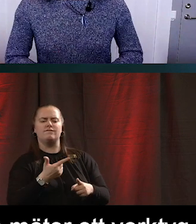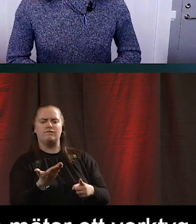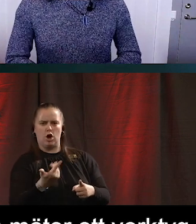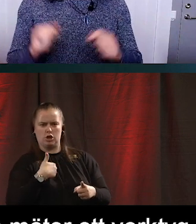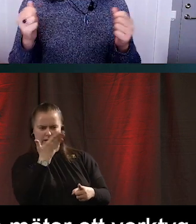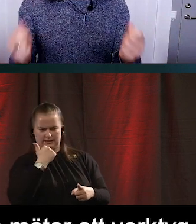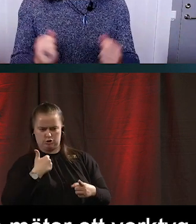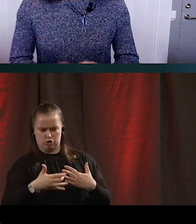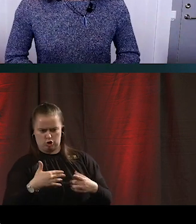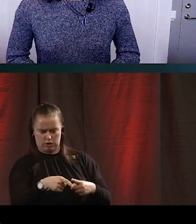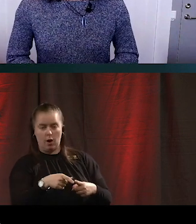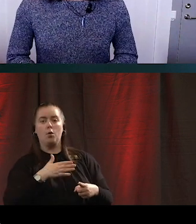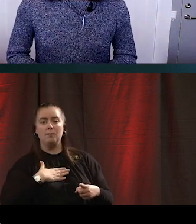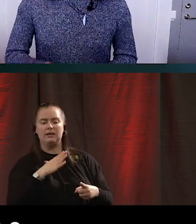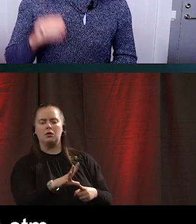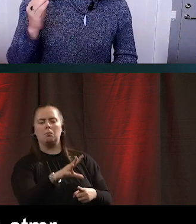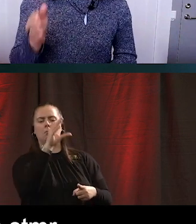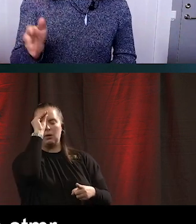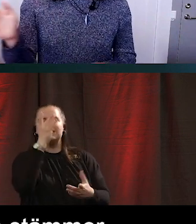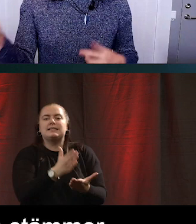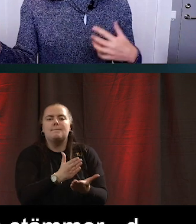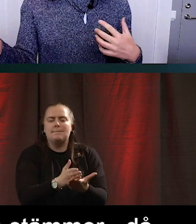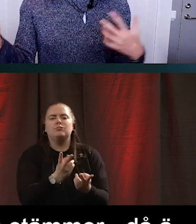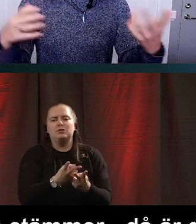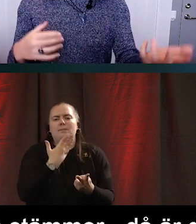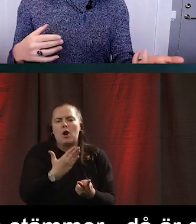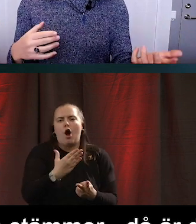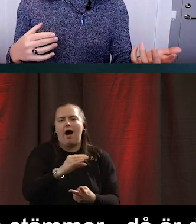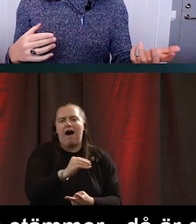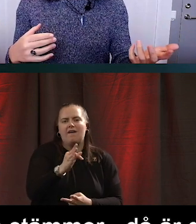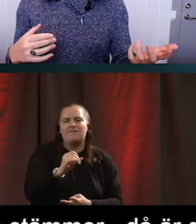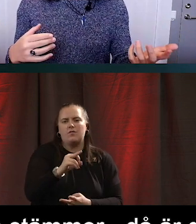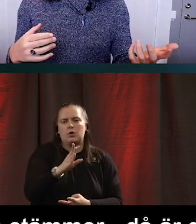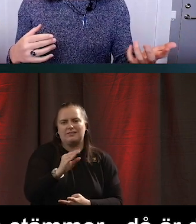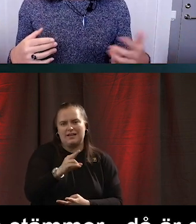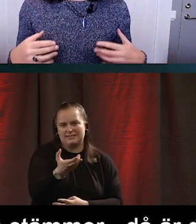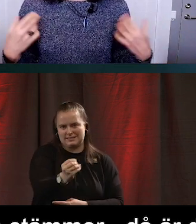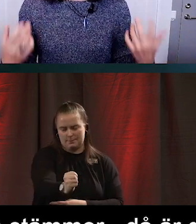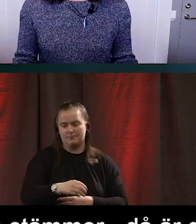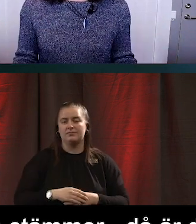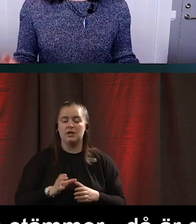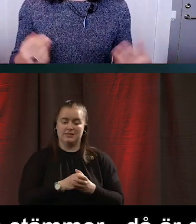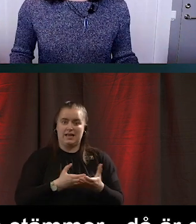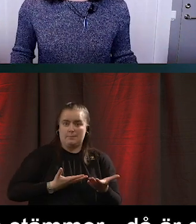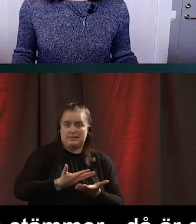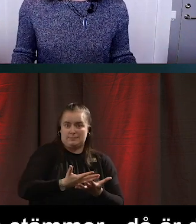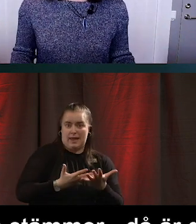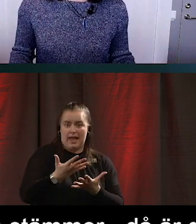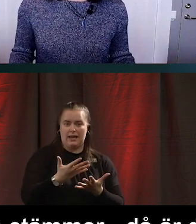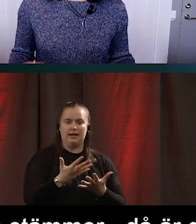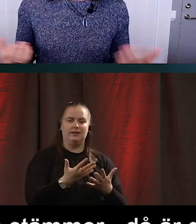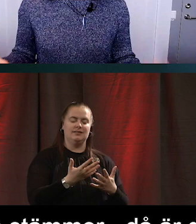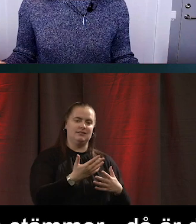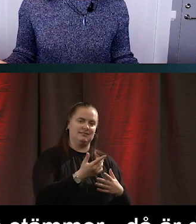visar sig stämma. Då är det bra affordance. Samspelet mellan oss och teknik kallas interaktion. Det här är ett